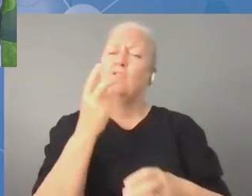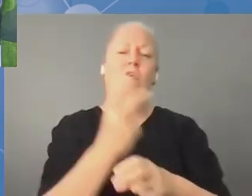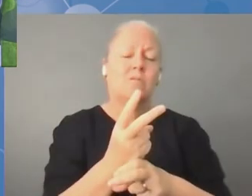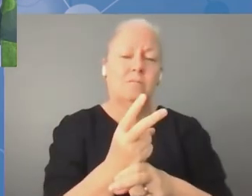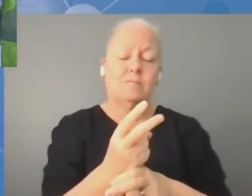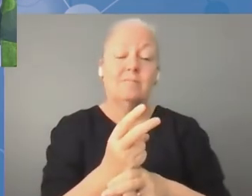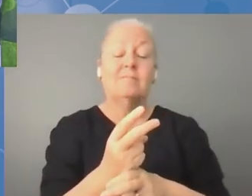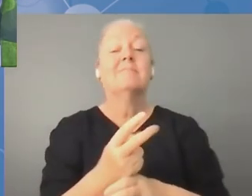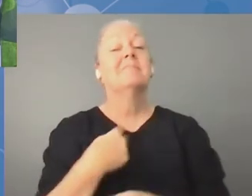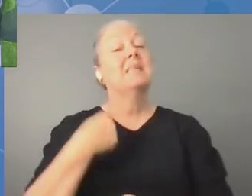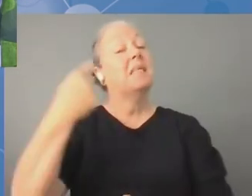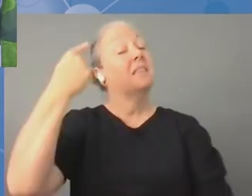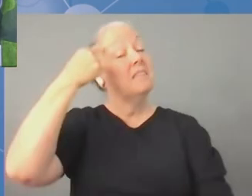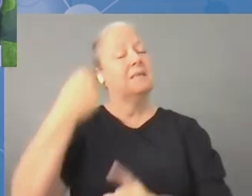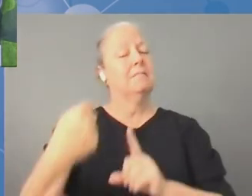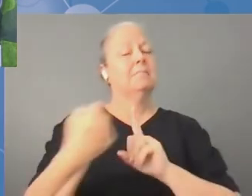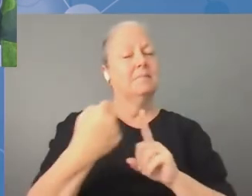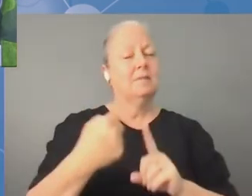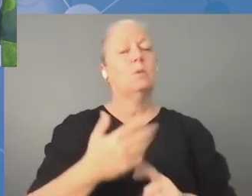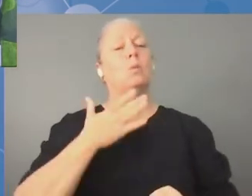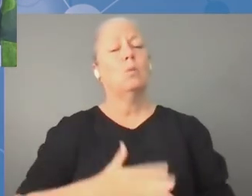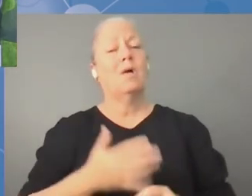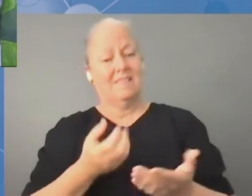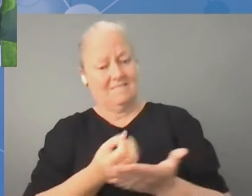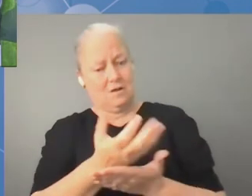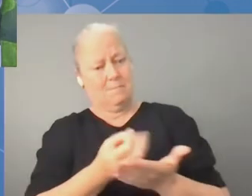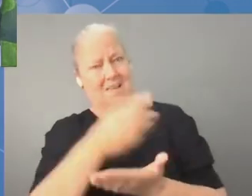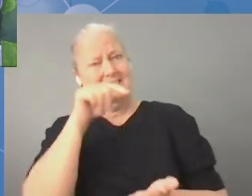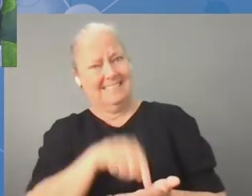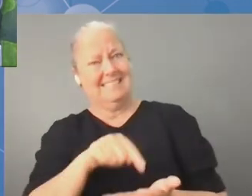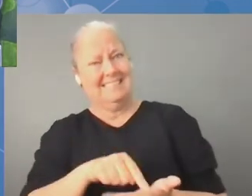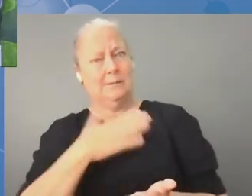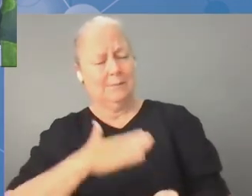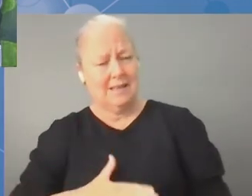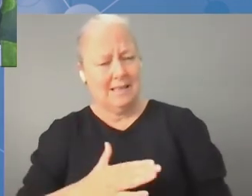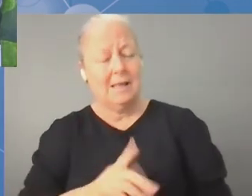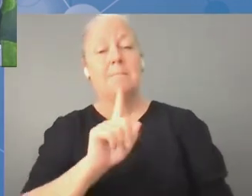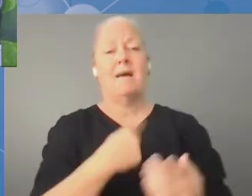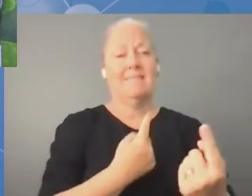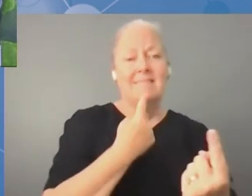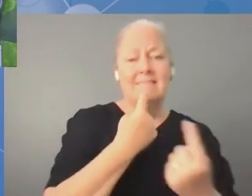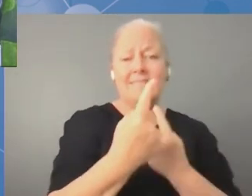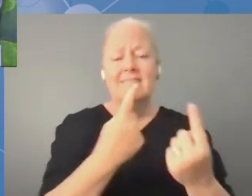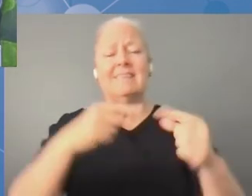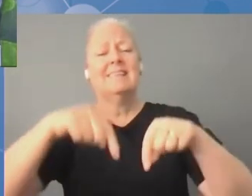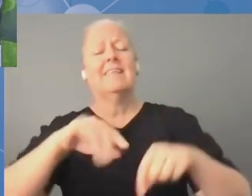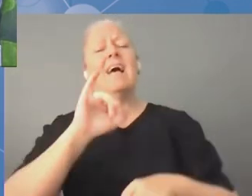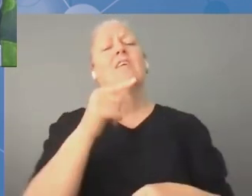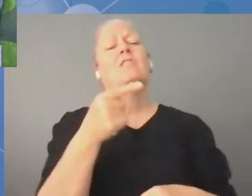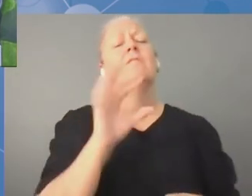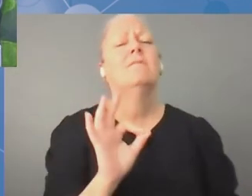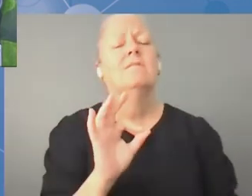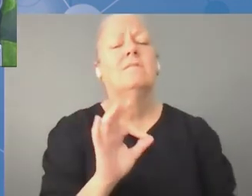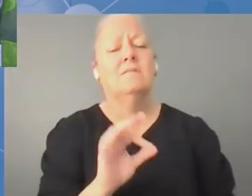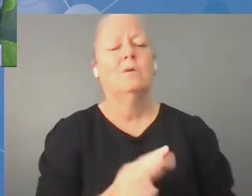Natomiast to, co dla mnie jest szczególnie ważne, to to, że trzeba przede wszystkim otwarcie mówić i